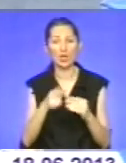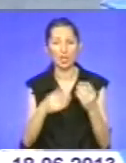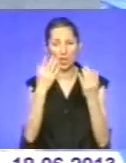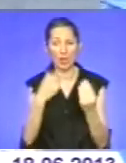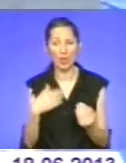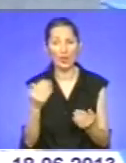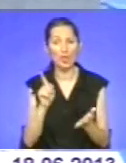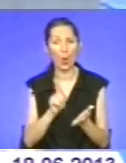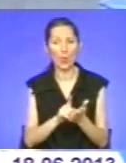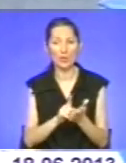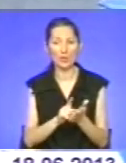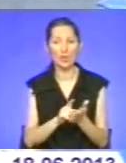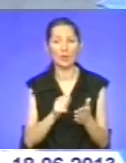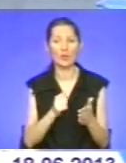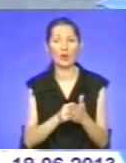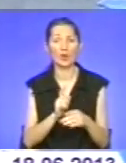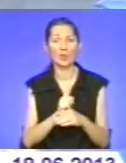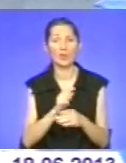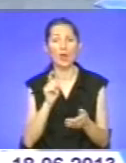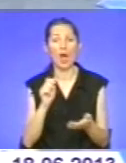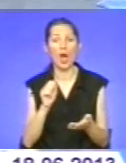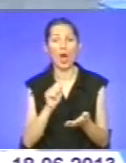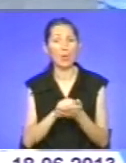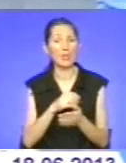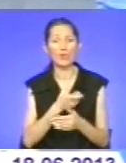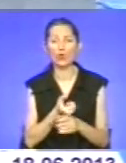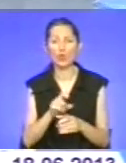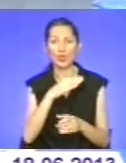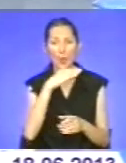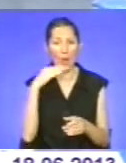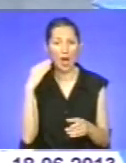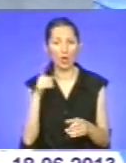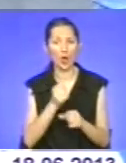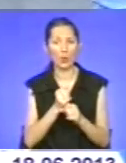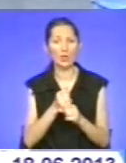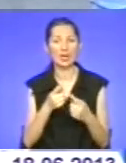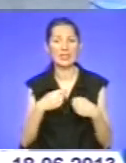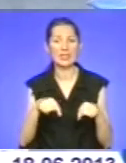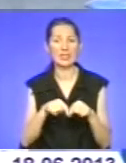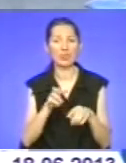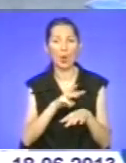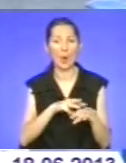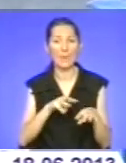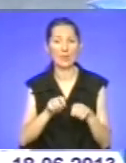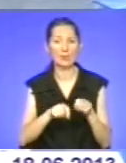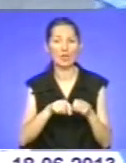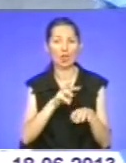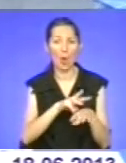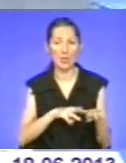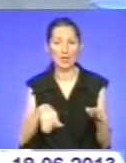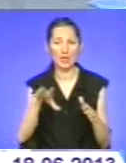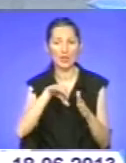обов'язків відповідно до нормативних документів дуже багато, тому що робота дільничного інспектора міліції включає в себе все.